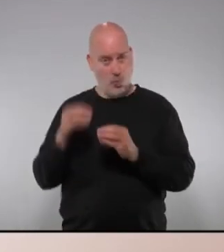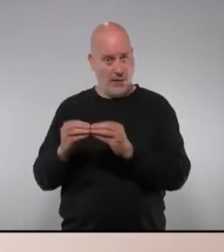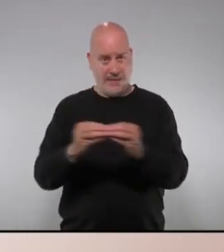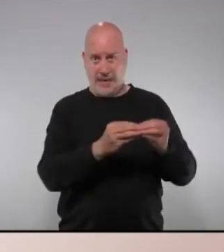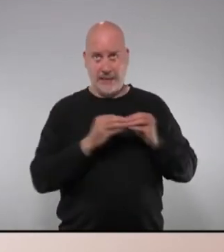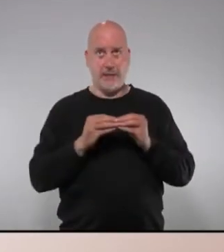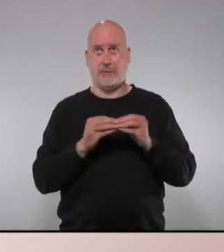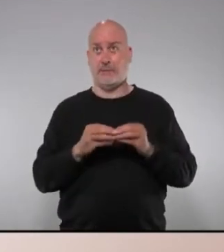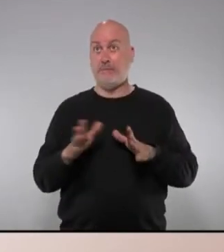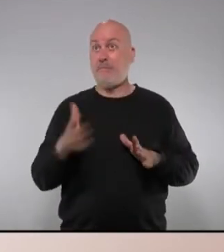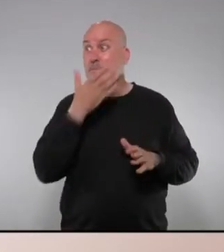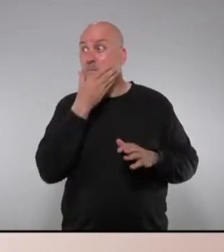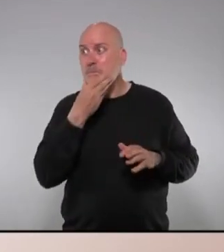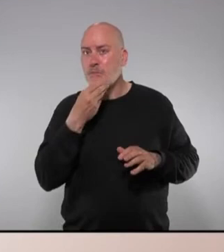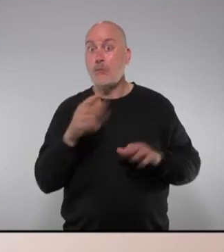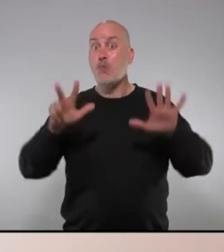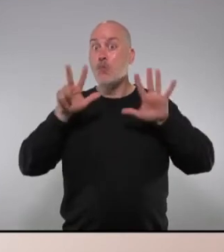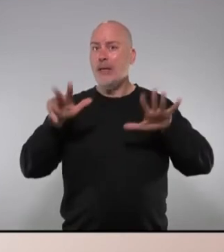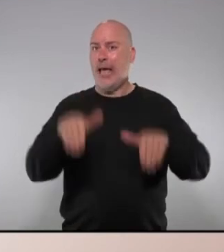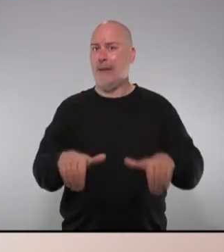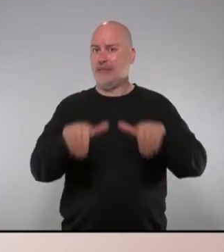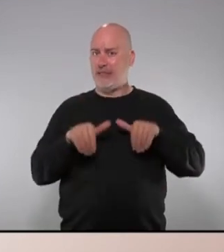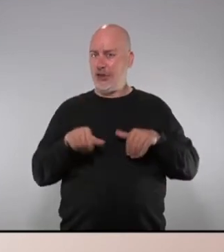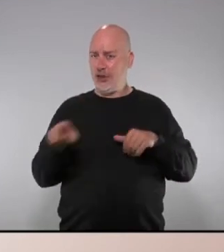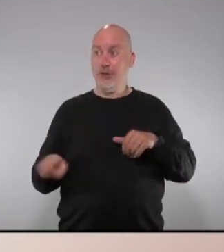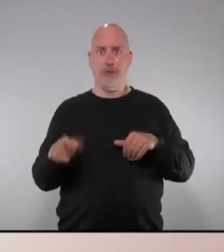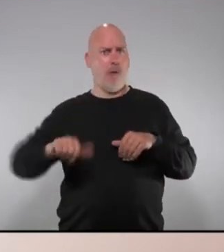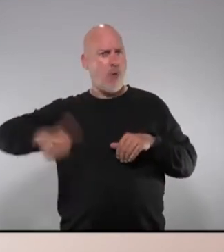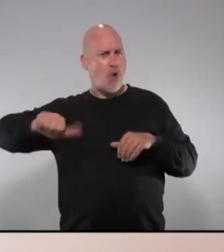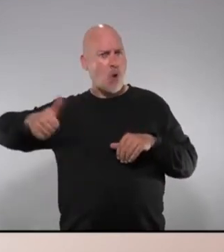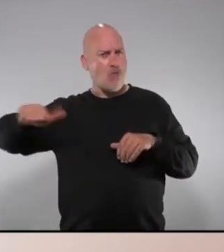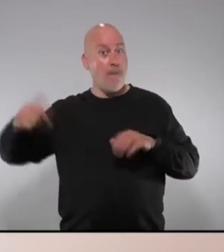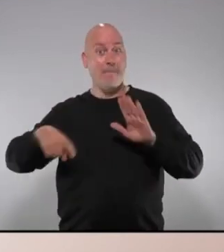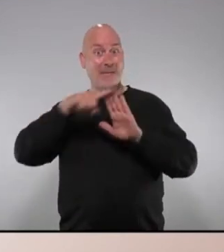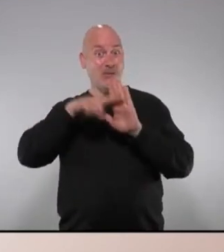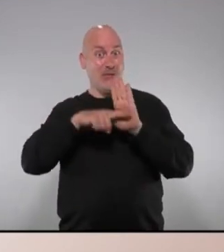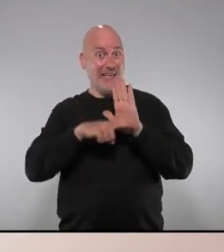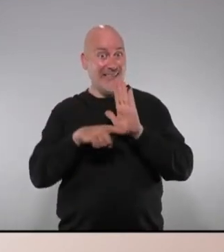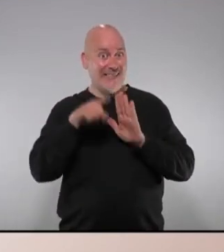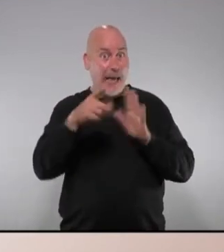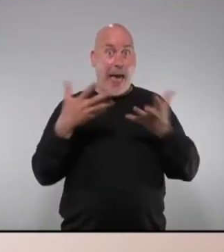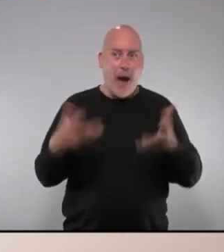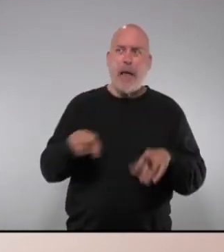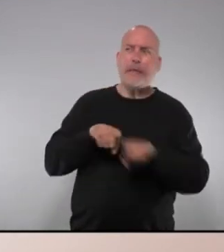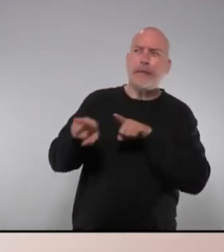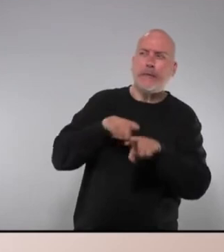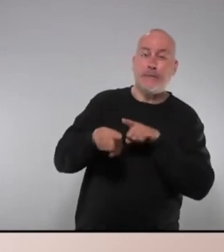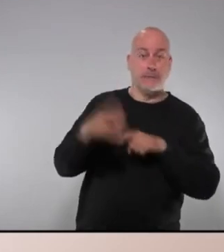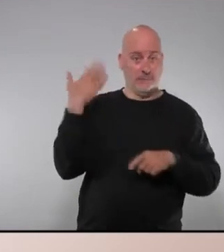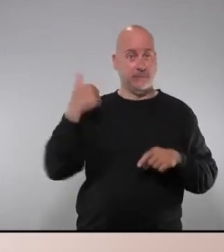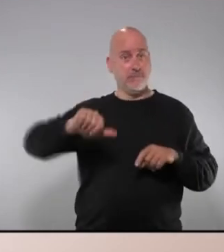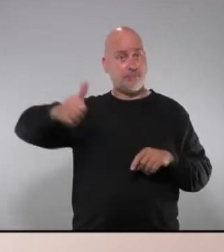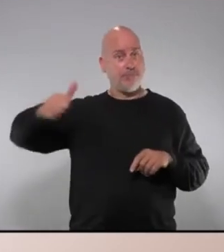haver si no ho tinc mal entès 8 abstencions es van aprovar moltes de les mesures que en aquests moments vostès estan criticant i